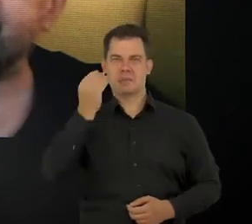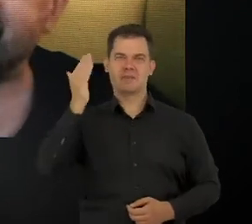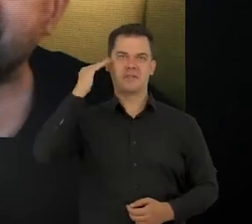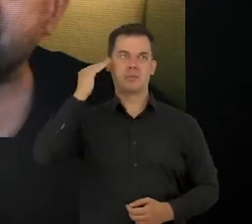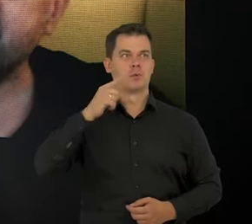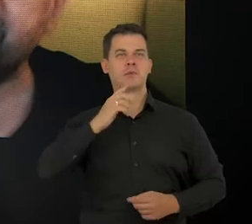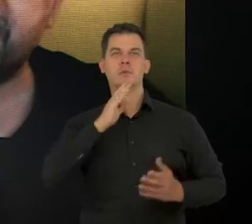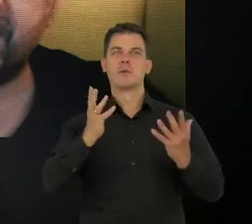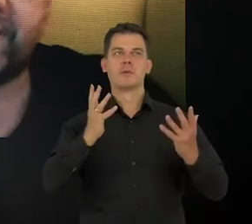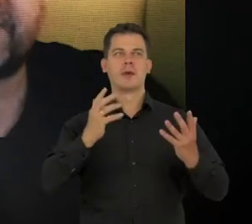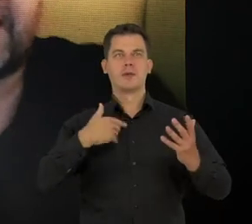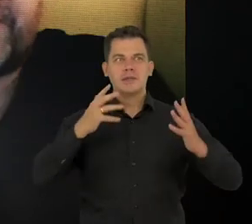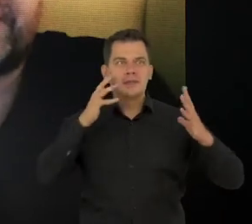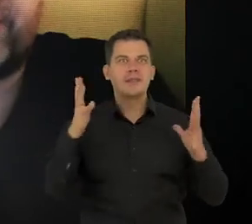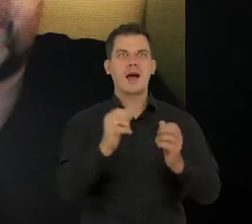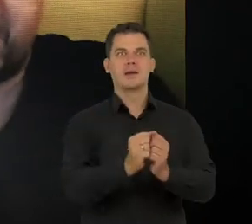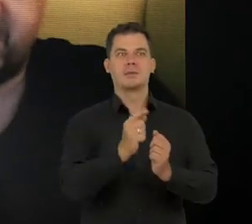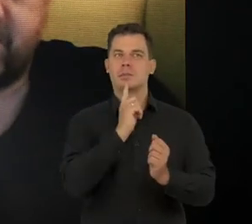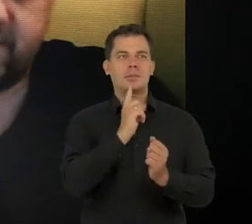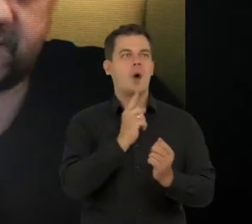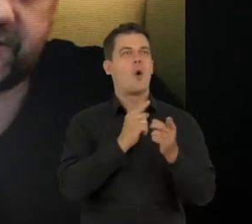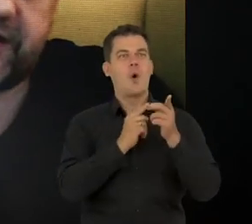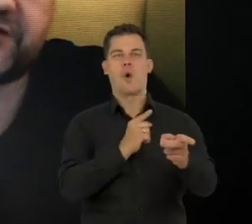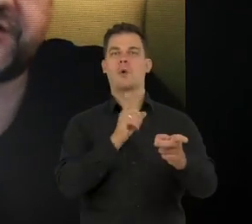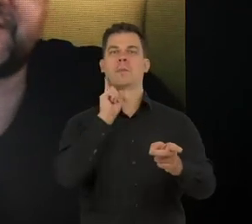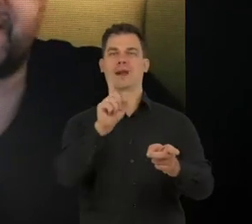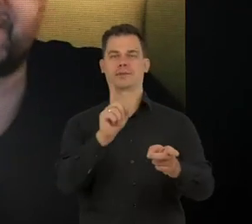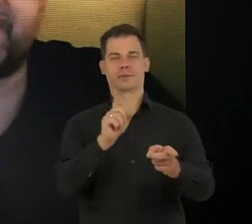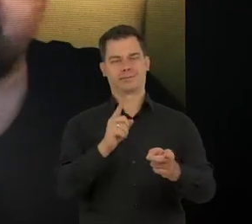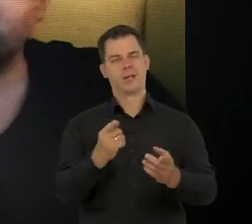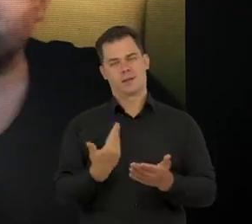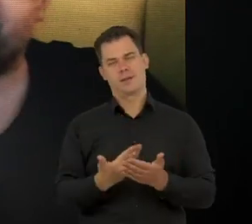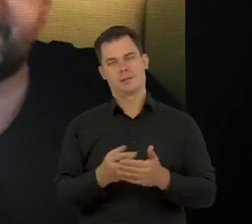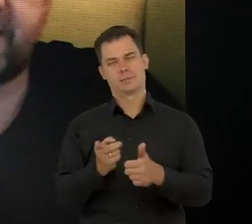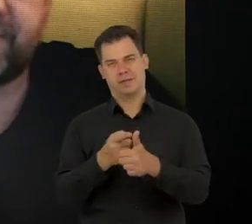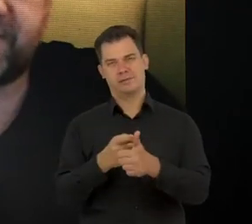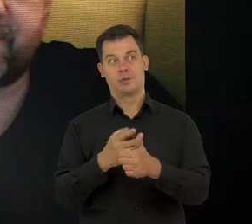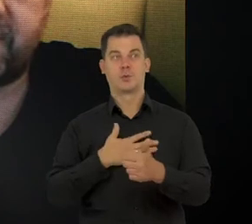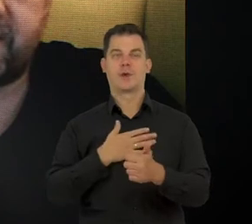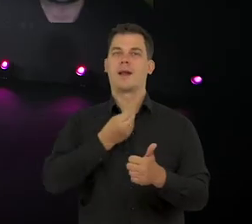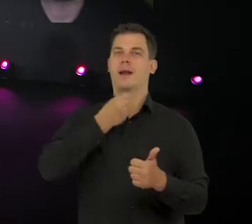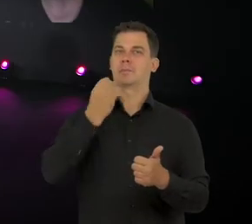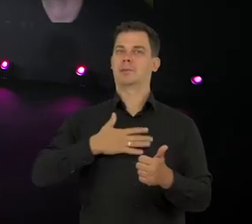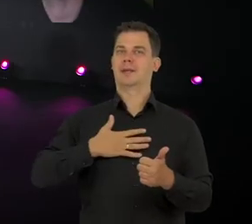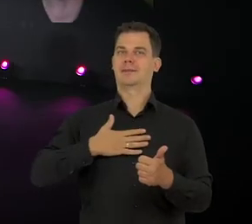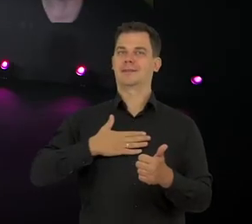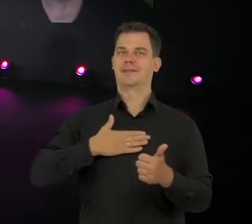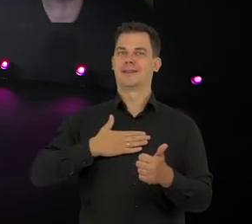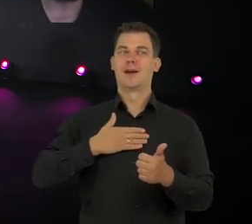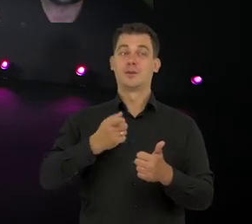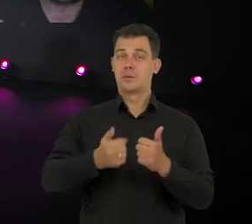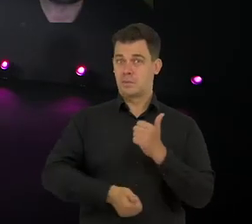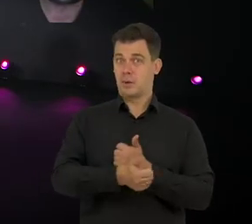odkryli i doznali pewnej iluminacji. Więc pierwsza rzecz jest taka, że mamy wtedy lepszą samoocenę. To są bardziej